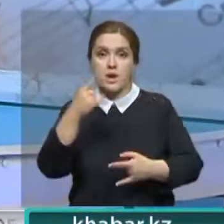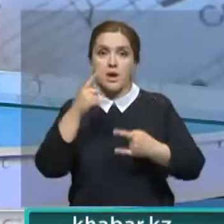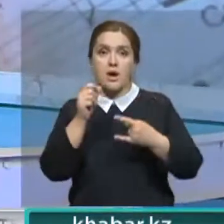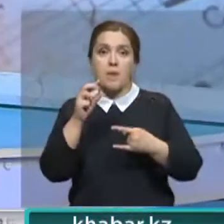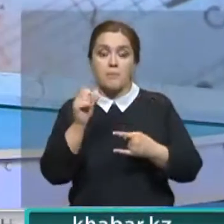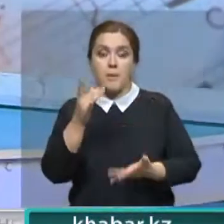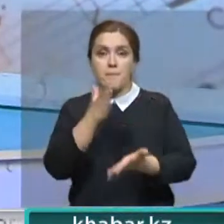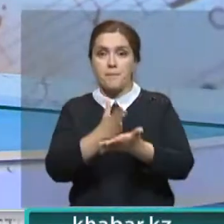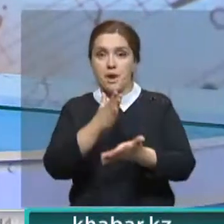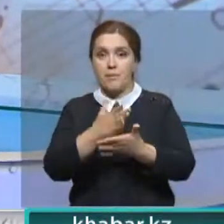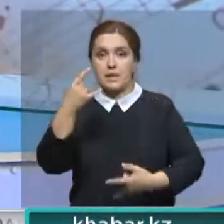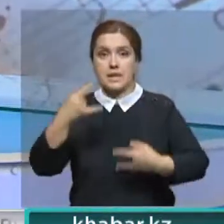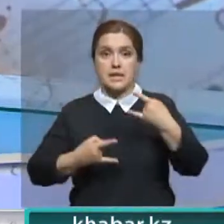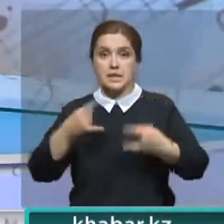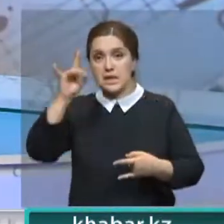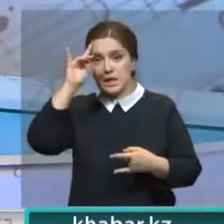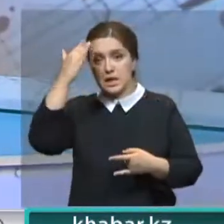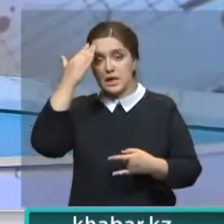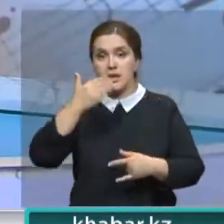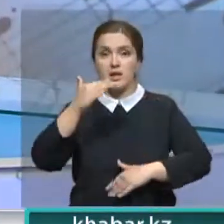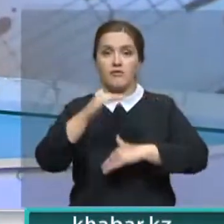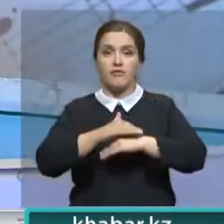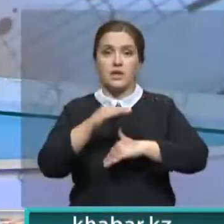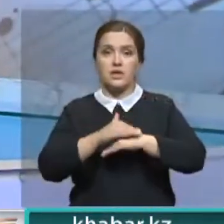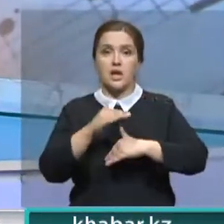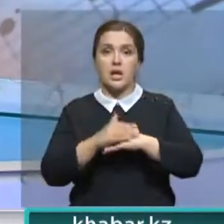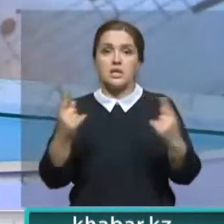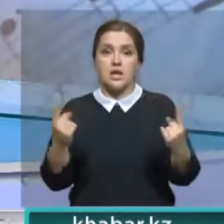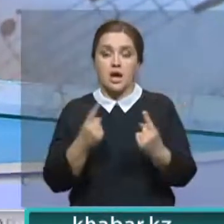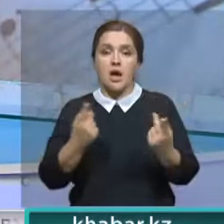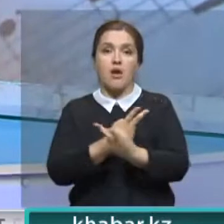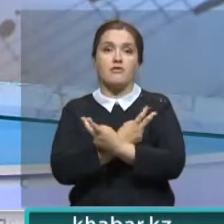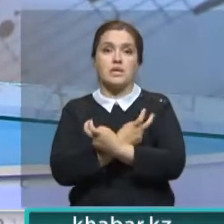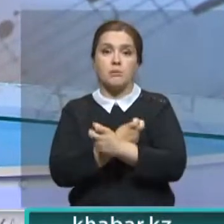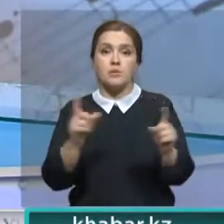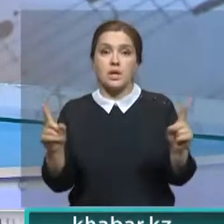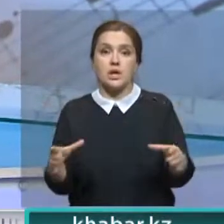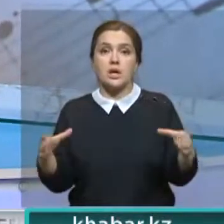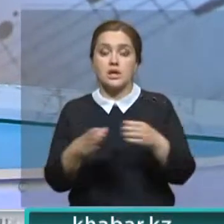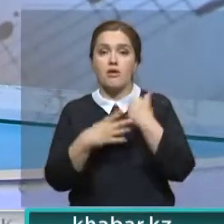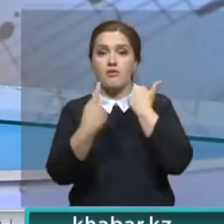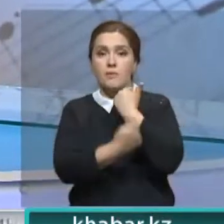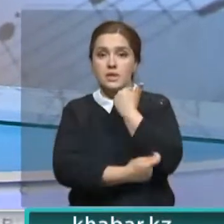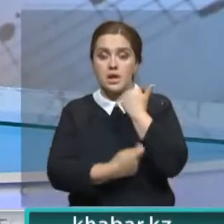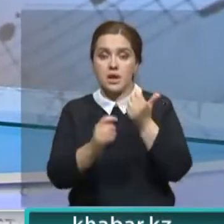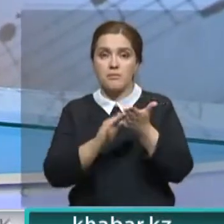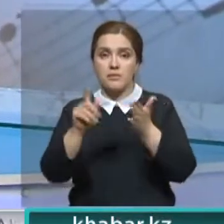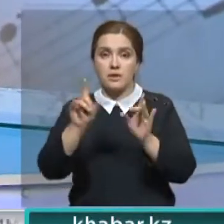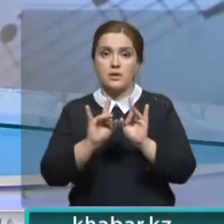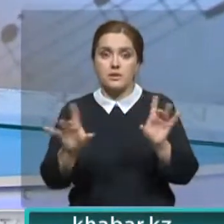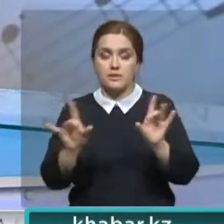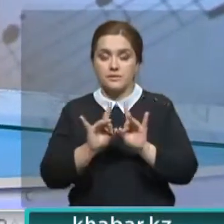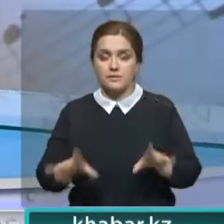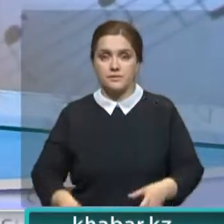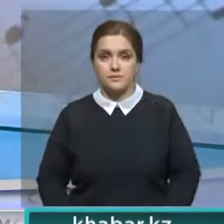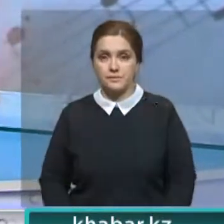Хабар пройдет прямая трансляция легендарного летнего вечера о славных традициях австрийского музыкального коллектива в материале Алии